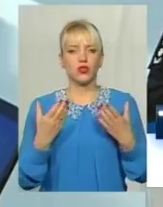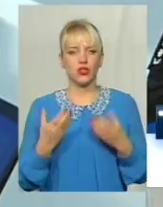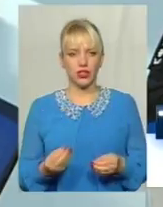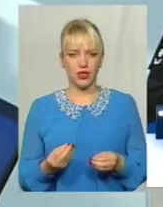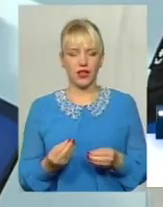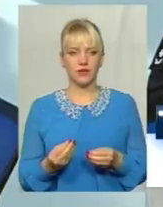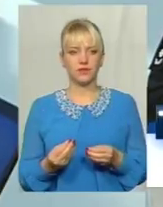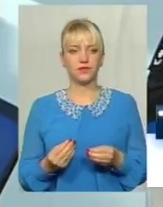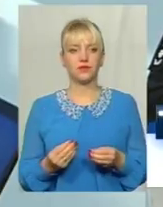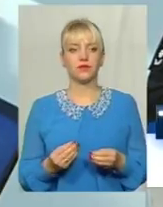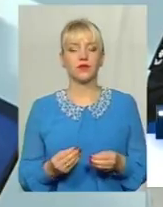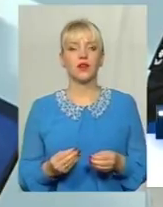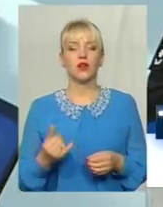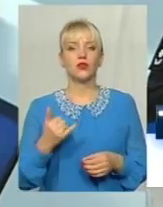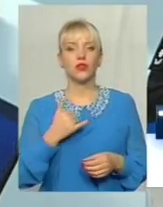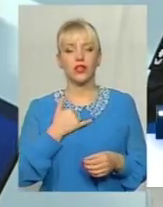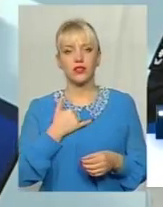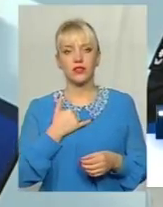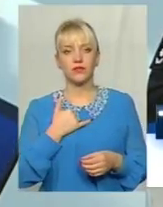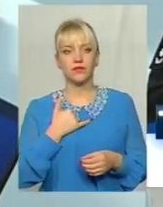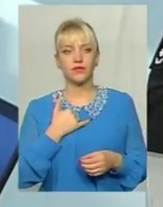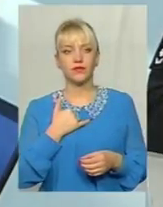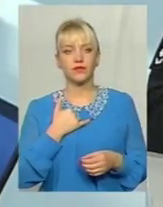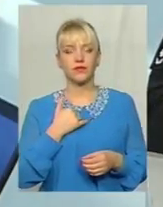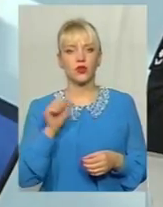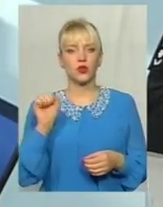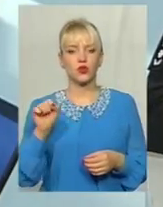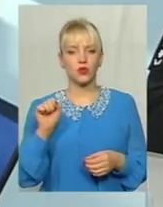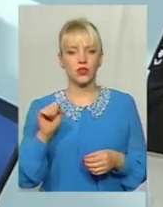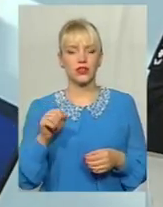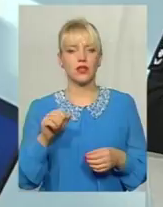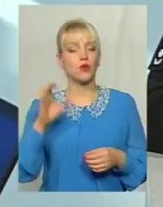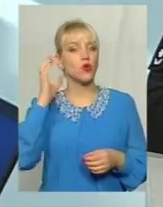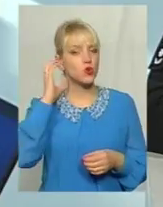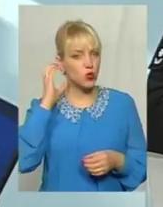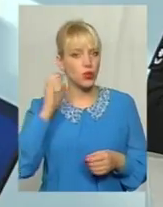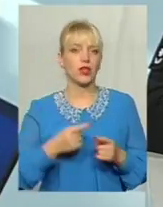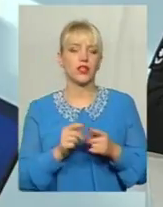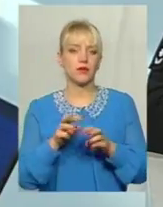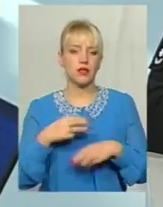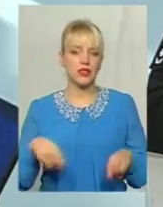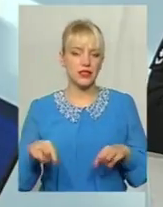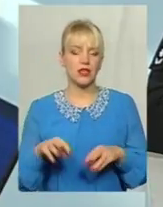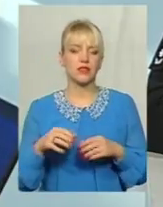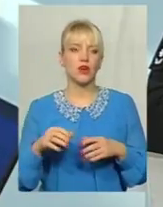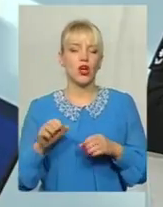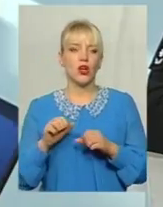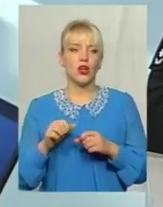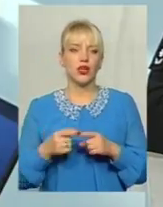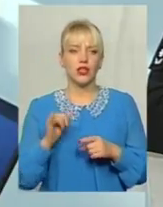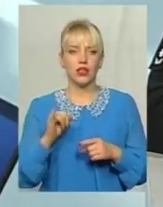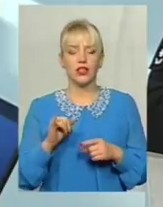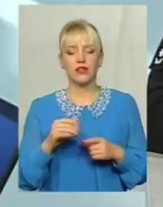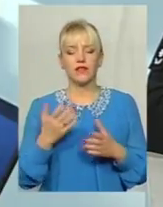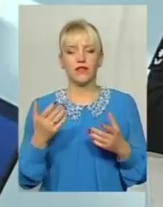до нас дослухалось і керівництво Міністерства і Верховна Рада України, внесено зміни відповідно до яких